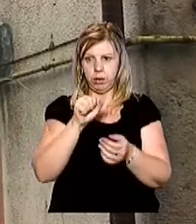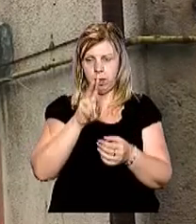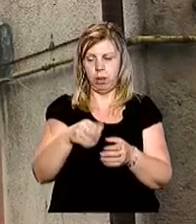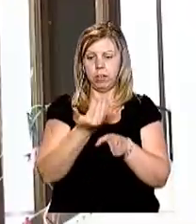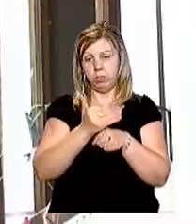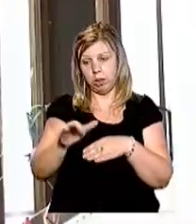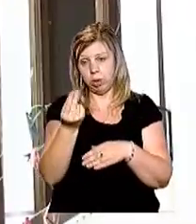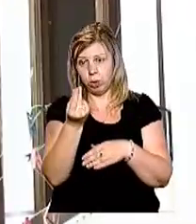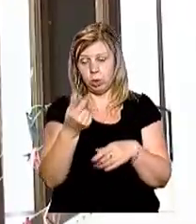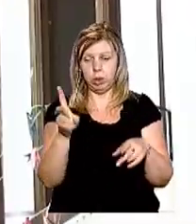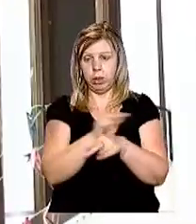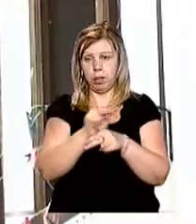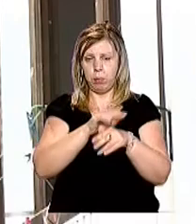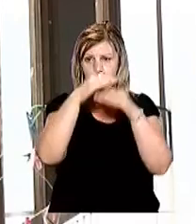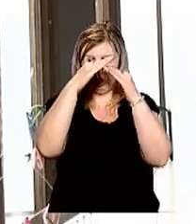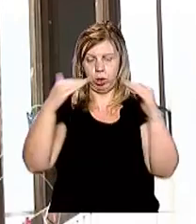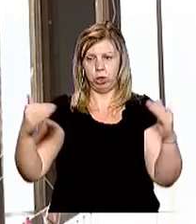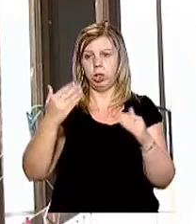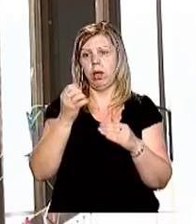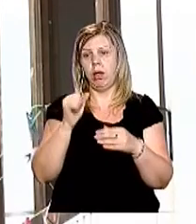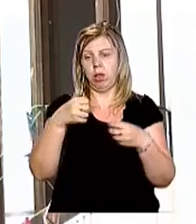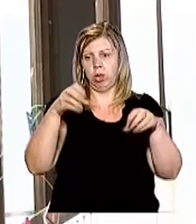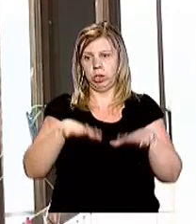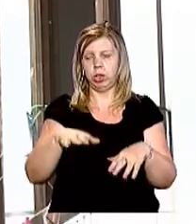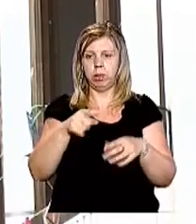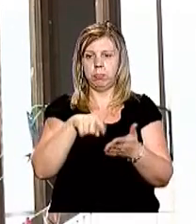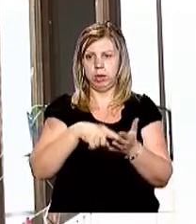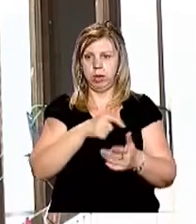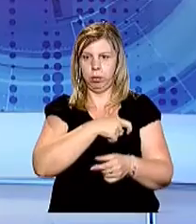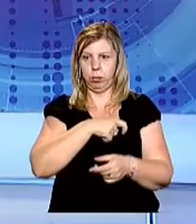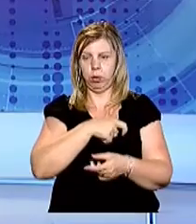виділятимуть гроші на ремонт даху, вирішуватимуть міські депутати.